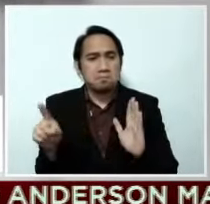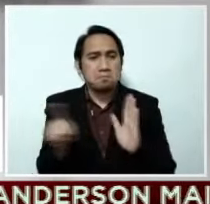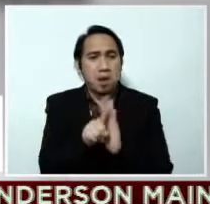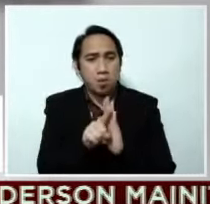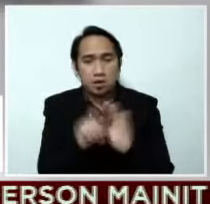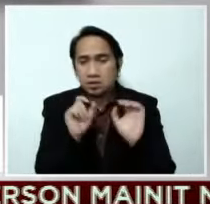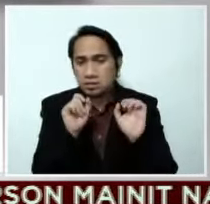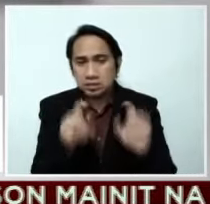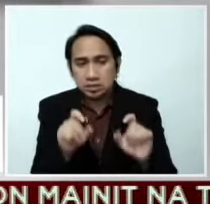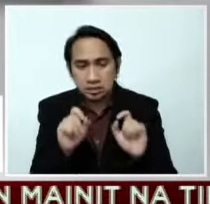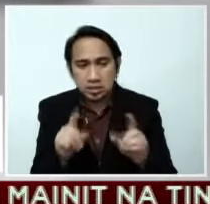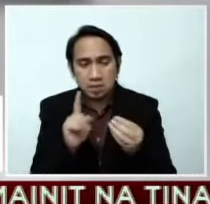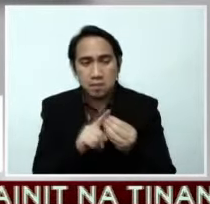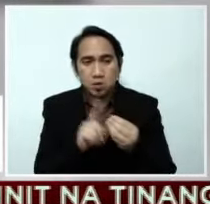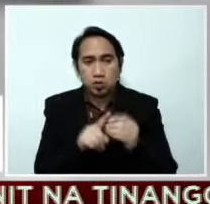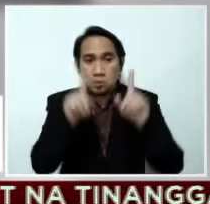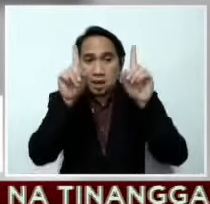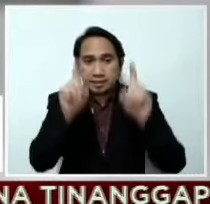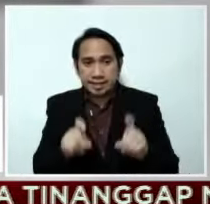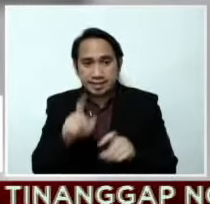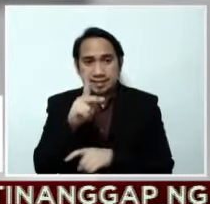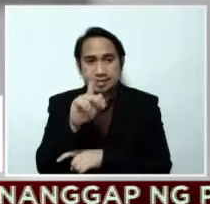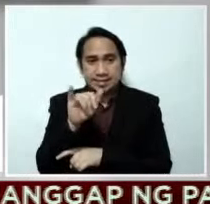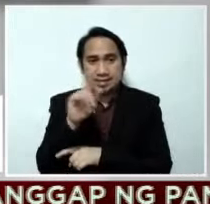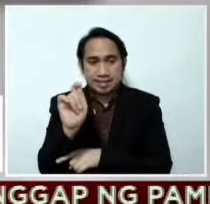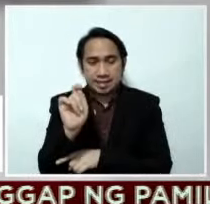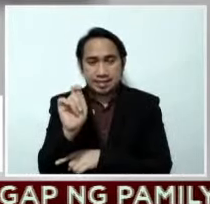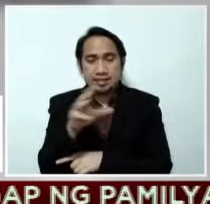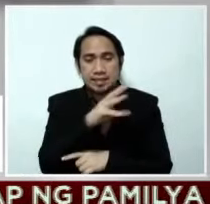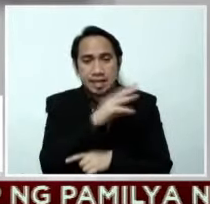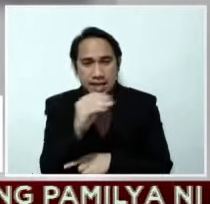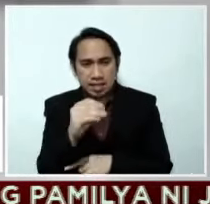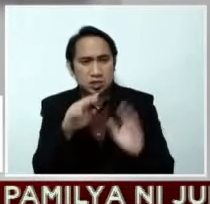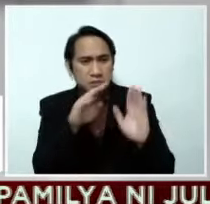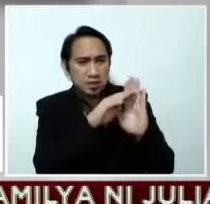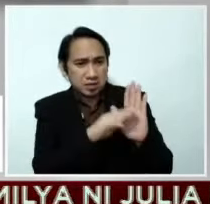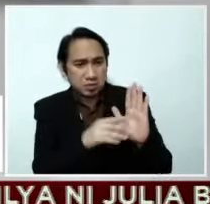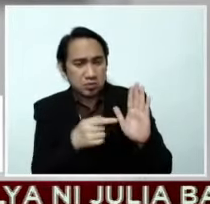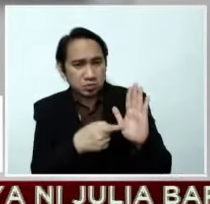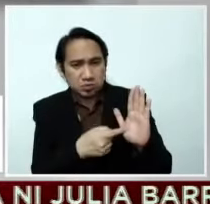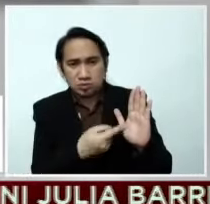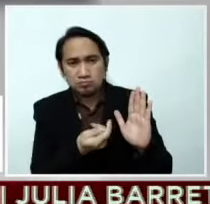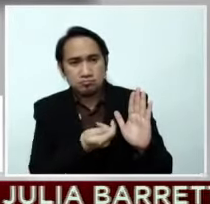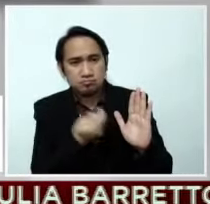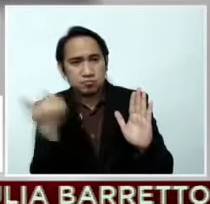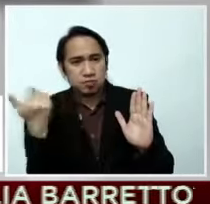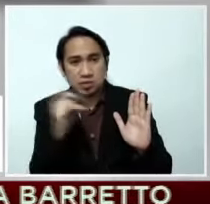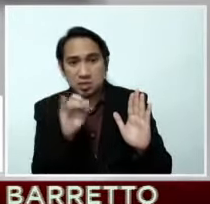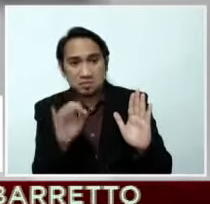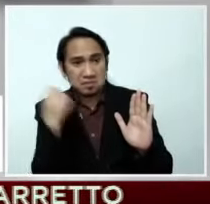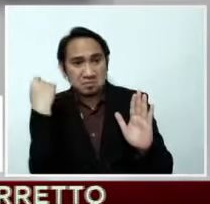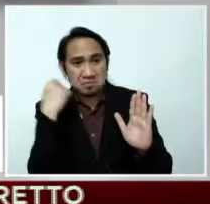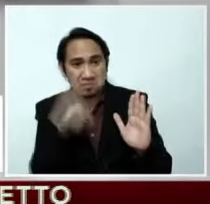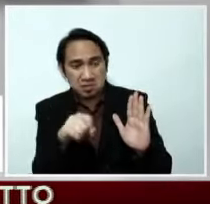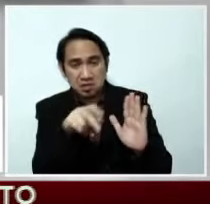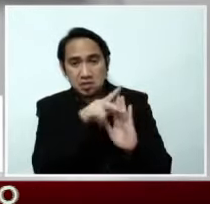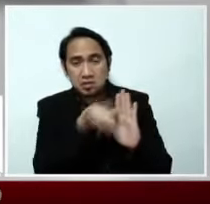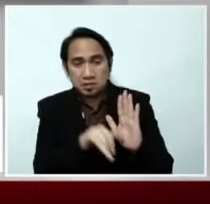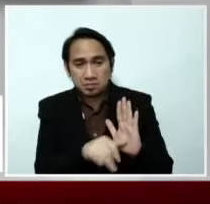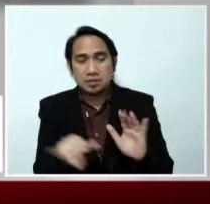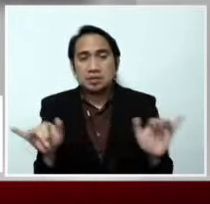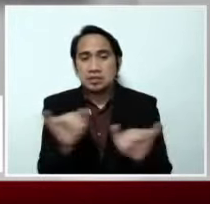pagbenta ng mga test kits at regular na inaalis ang mga listings na lumalabag sa pulisiya. Sinabi rin ng Shopee,